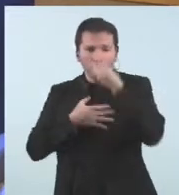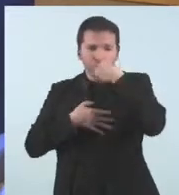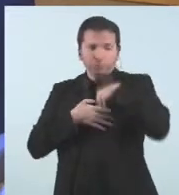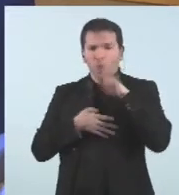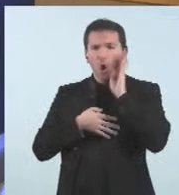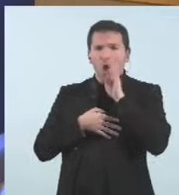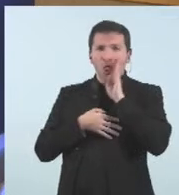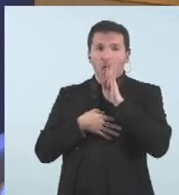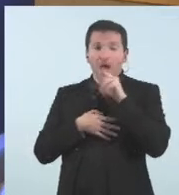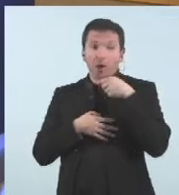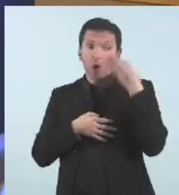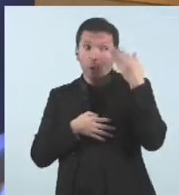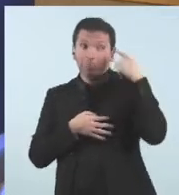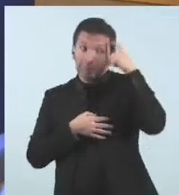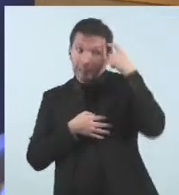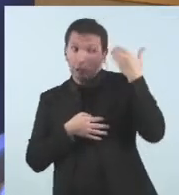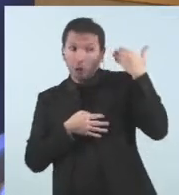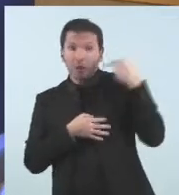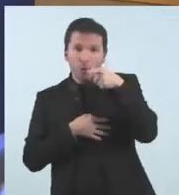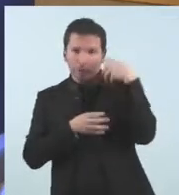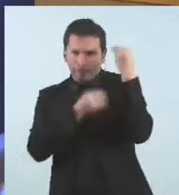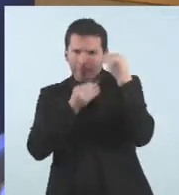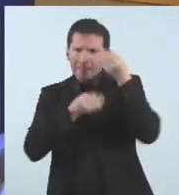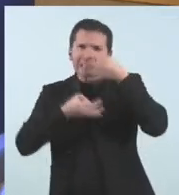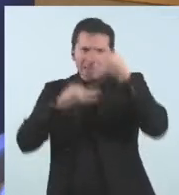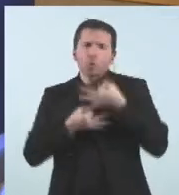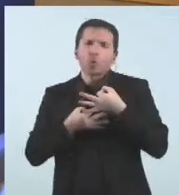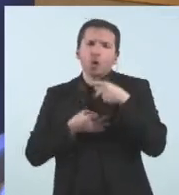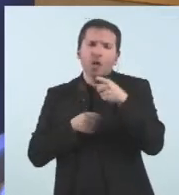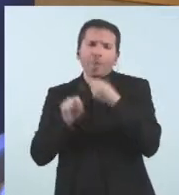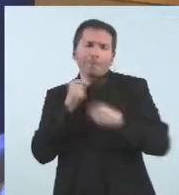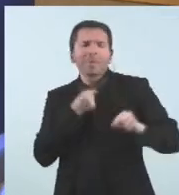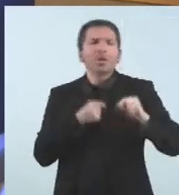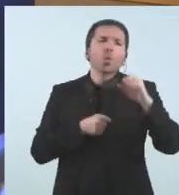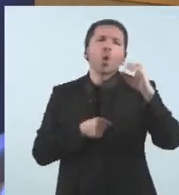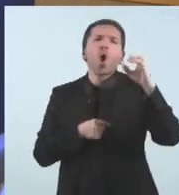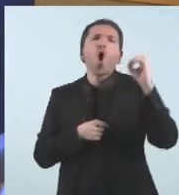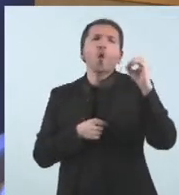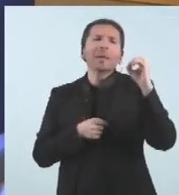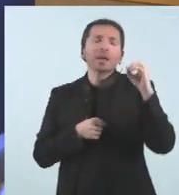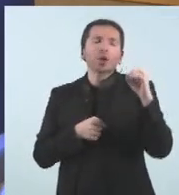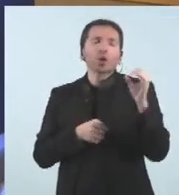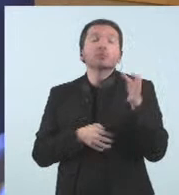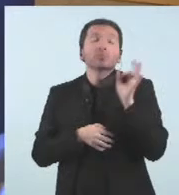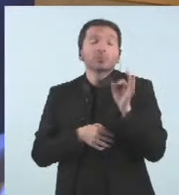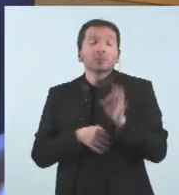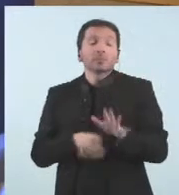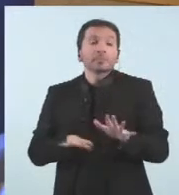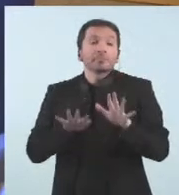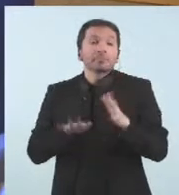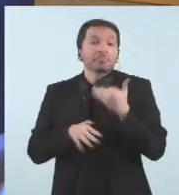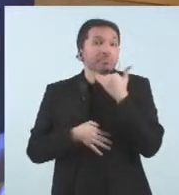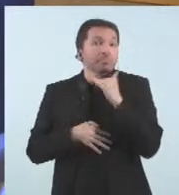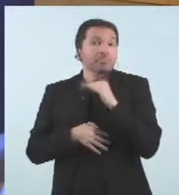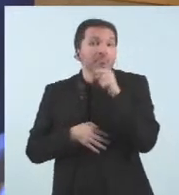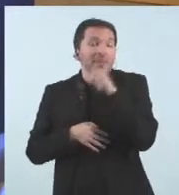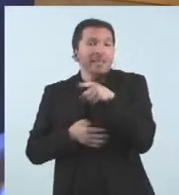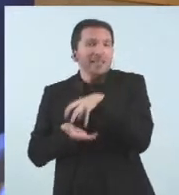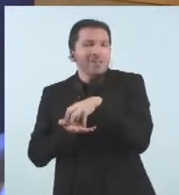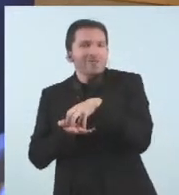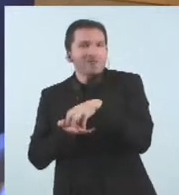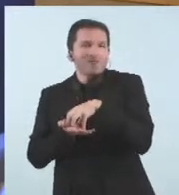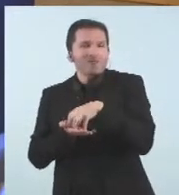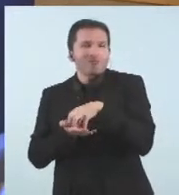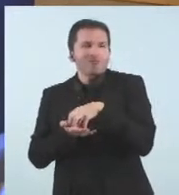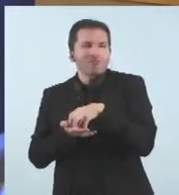sí que hi ha casos potser del desembre segurament que aquí hi ha més dubtes. No sé com actuarán amb aquests dubtes. És a dir, com